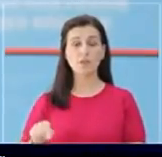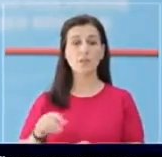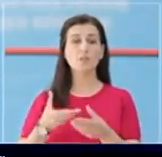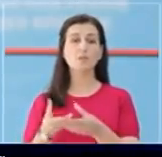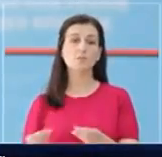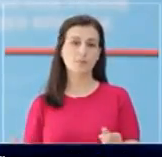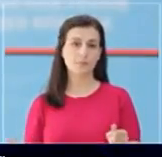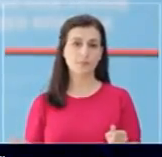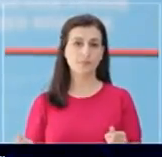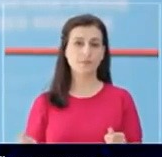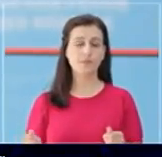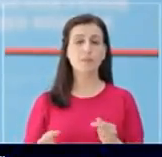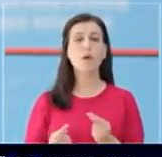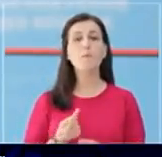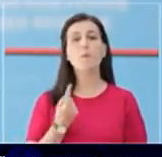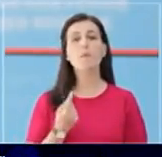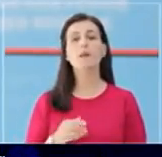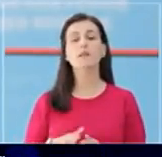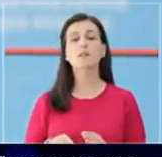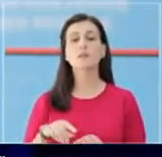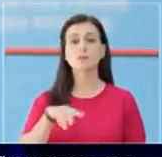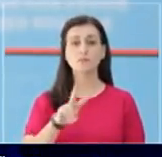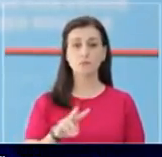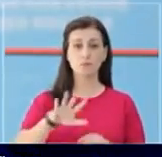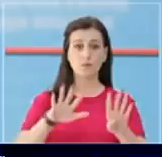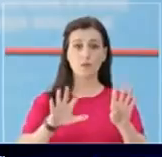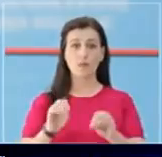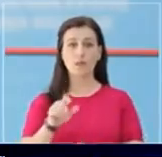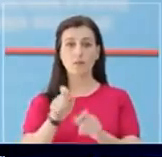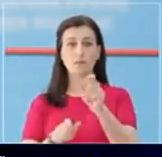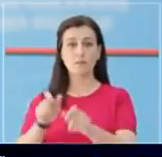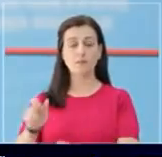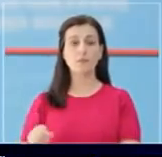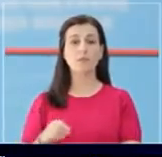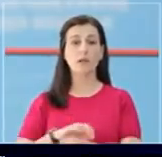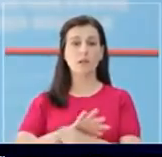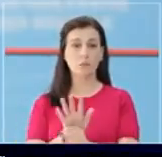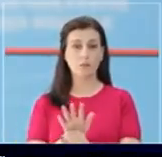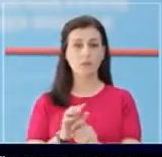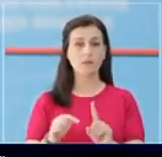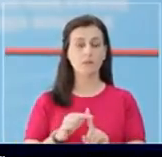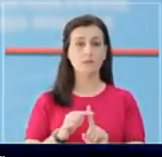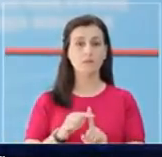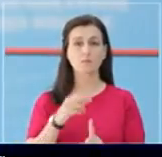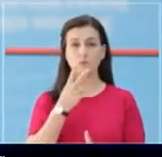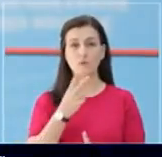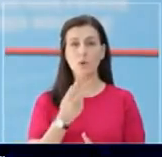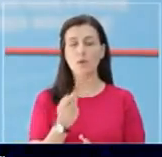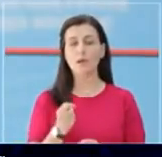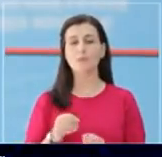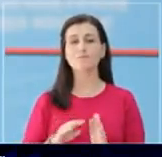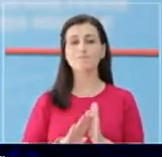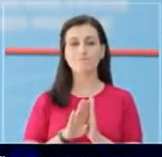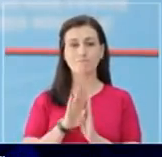tashmo janë të shëruar. Aktualisht janë 290 persona aktive me COVID-19. Si qihet ka